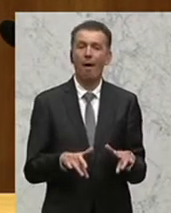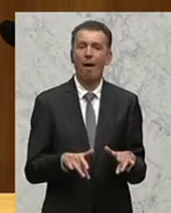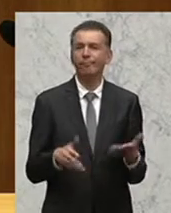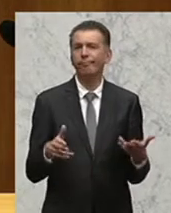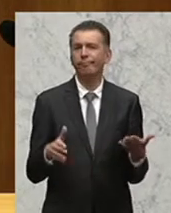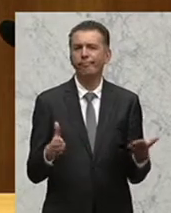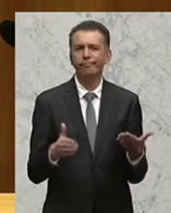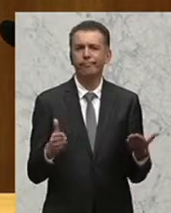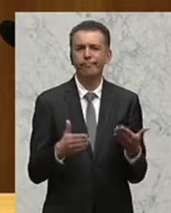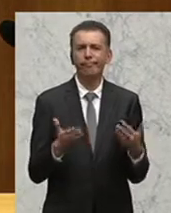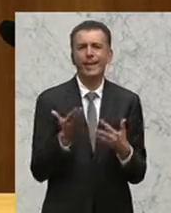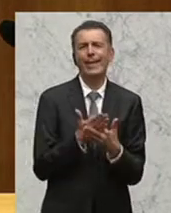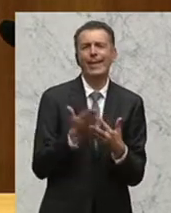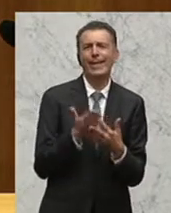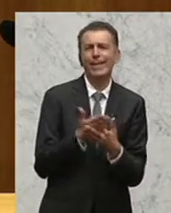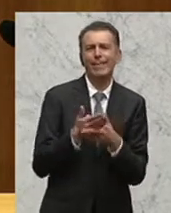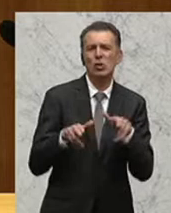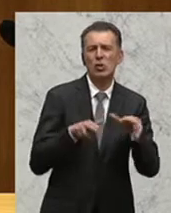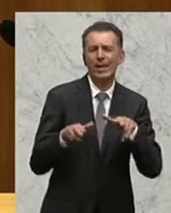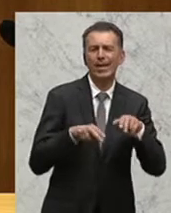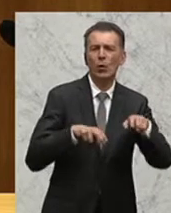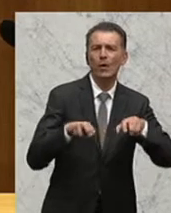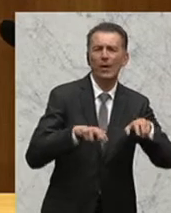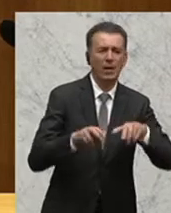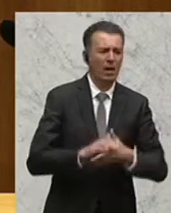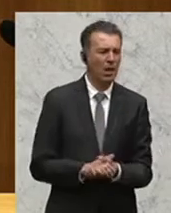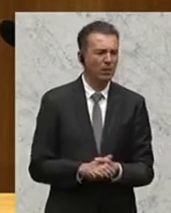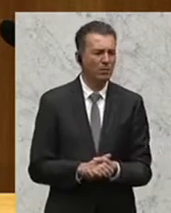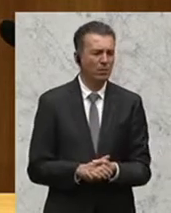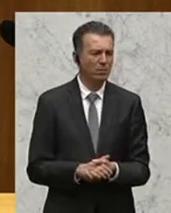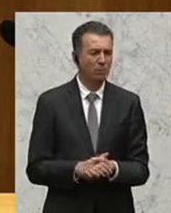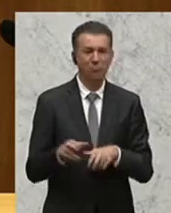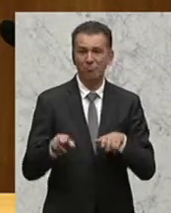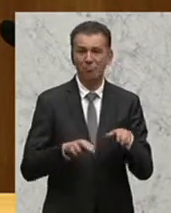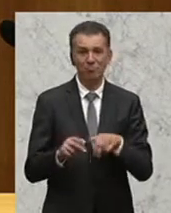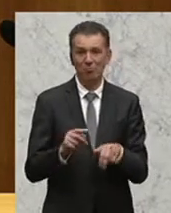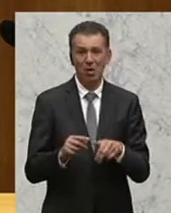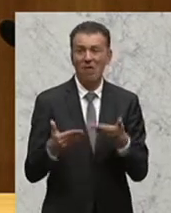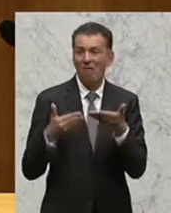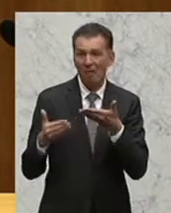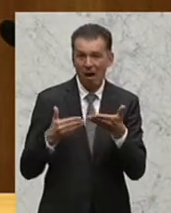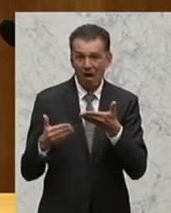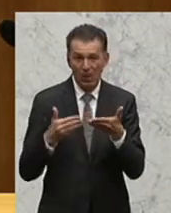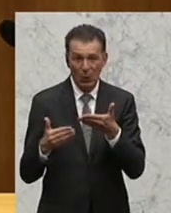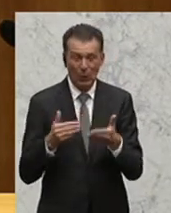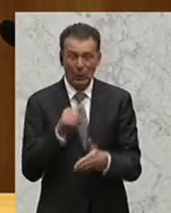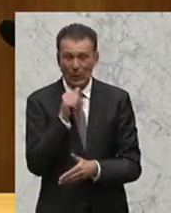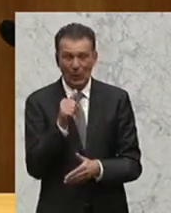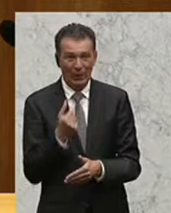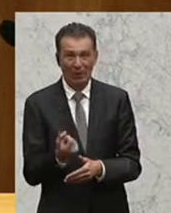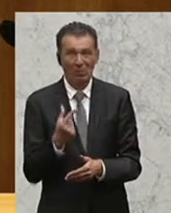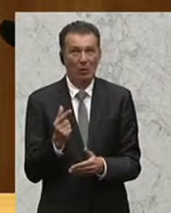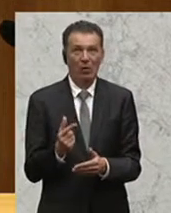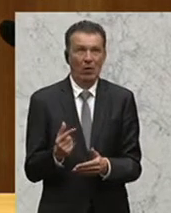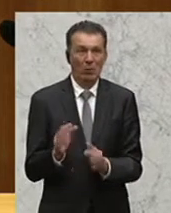abgelöste durch eine Interimsregierung Regierung nicht mit Rum bekleckert in den Verhandlungen mit den Euro